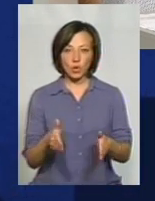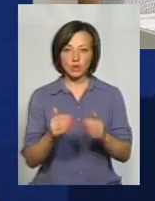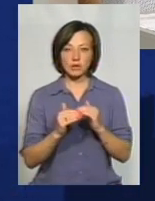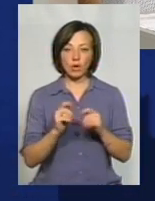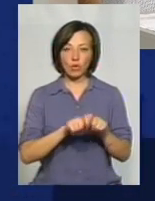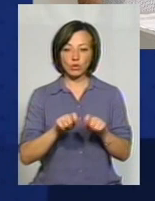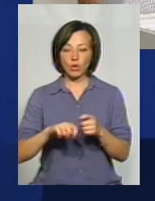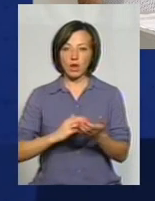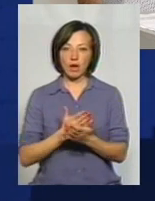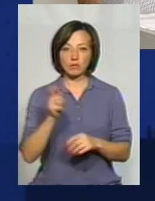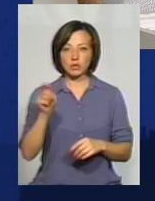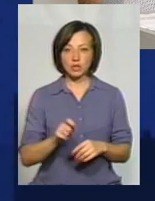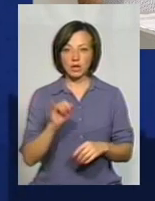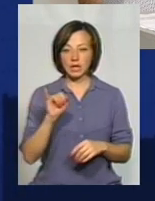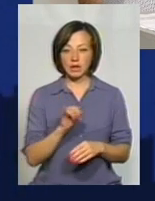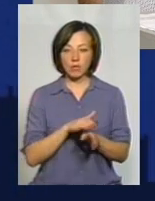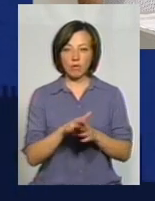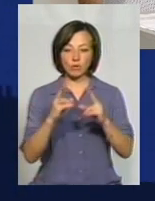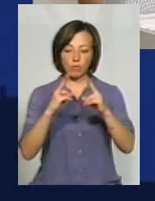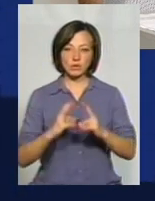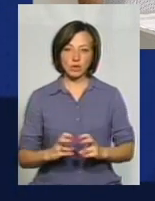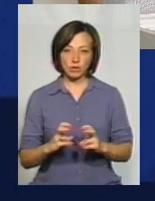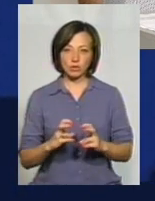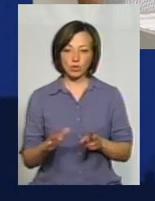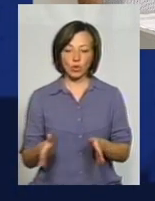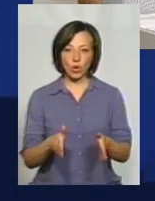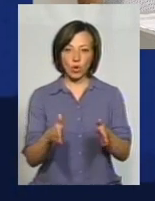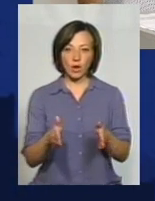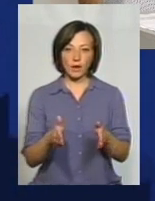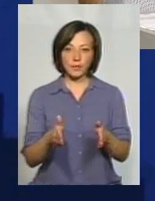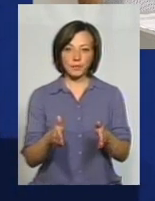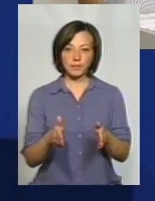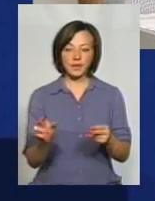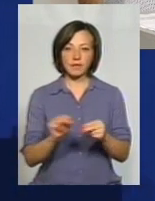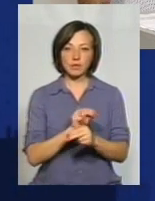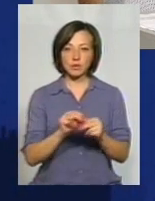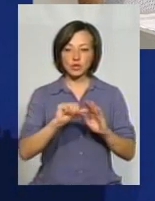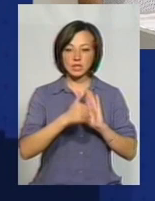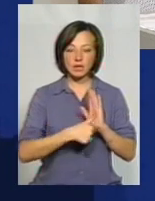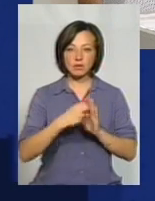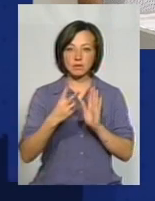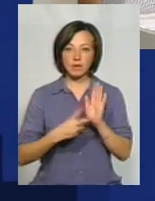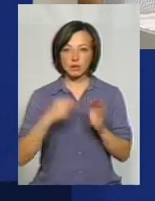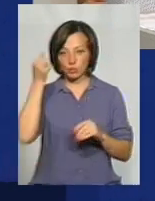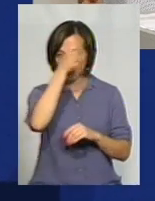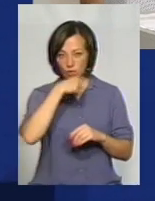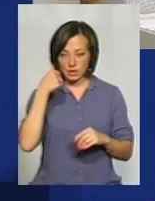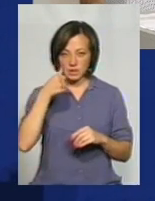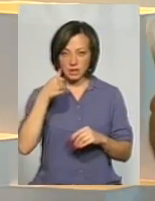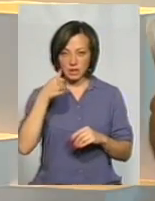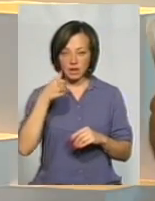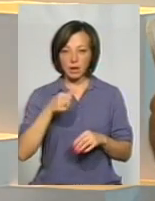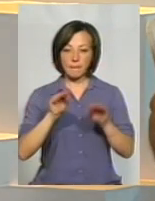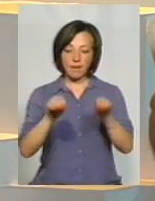якості, які приїжджають, повністю обстежують дороги, які відремонтовані в 2016-2017 році, вони